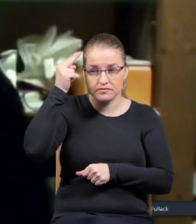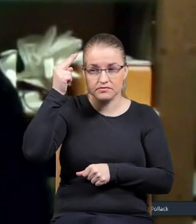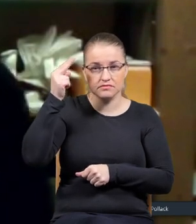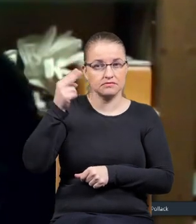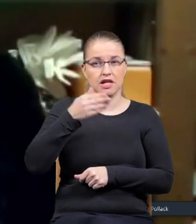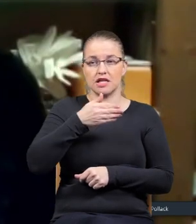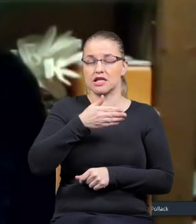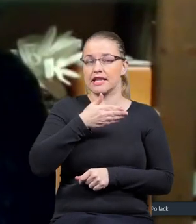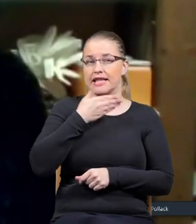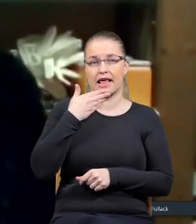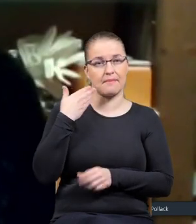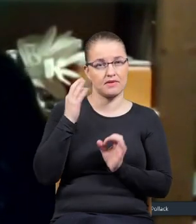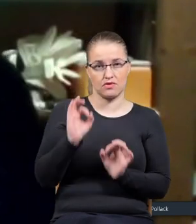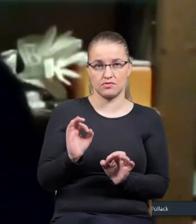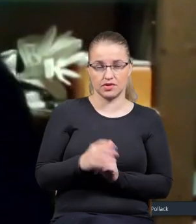prawda, więc